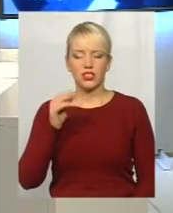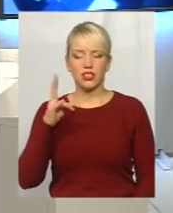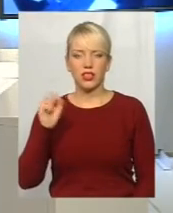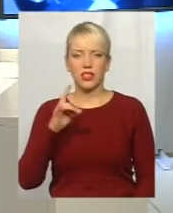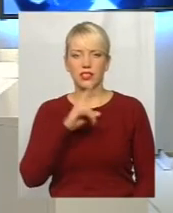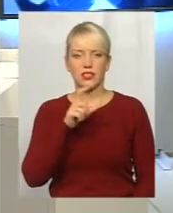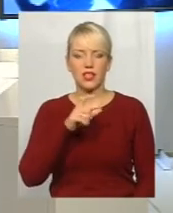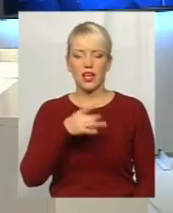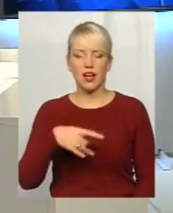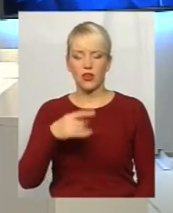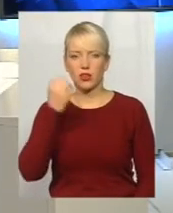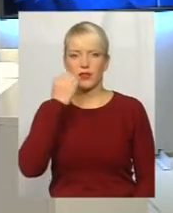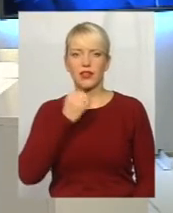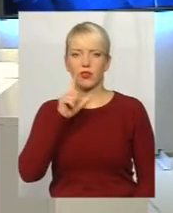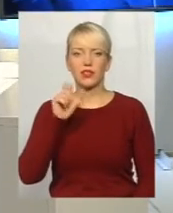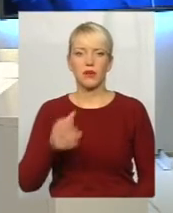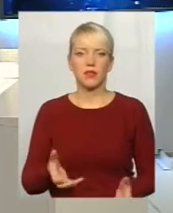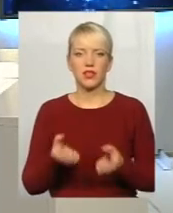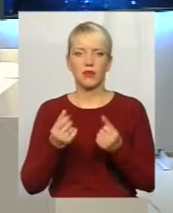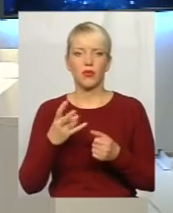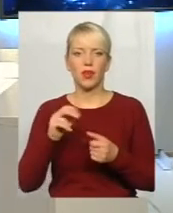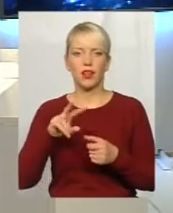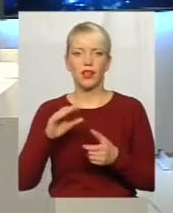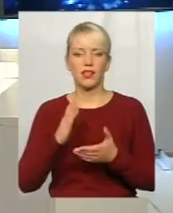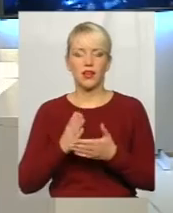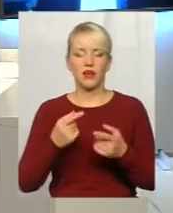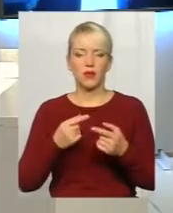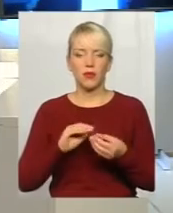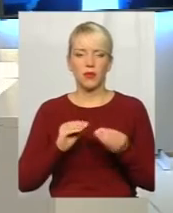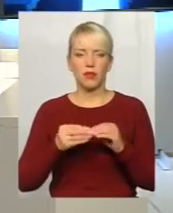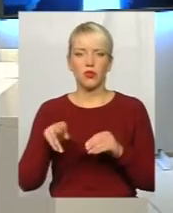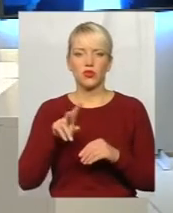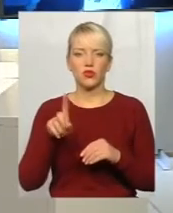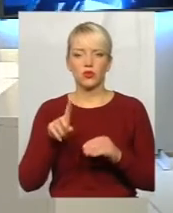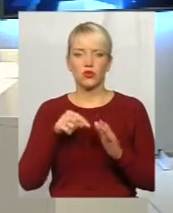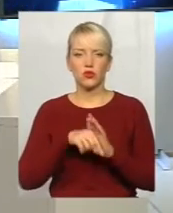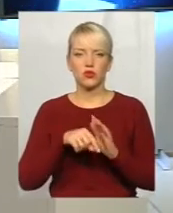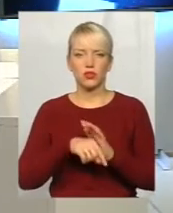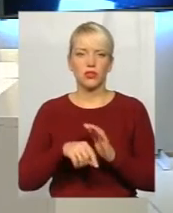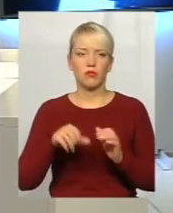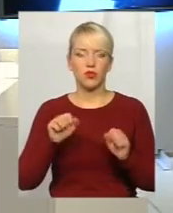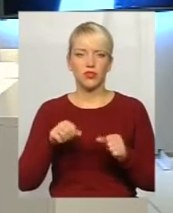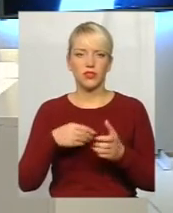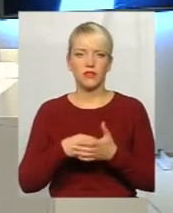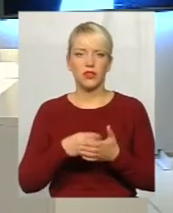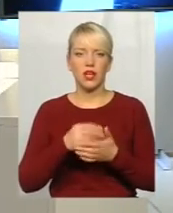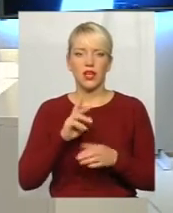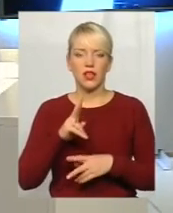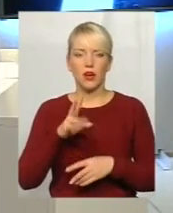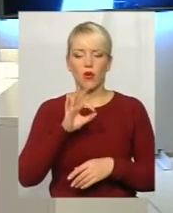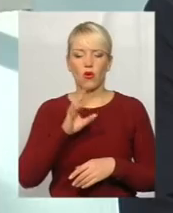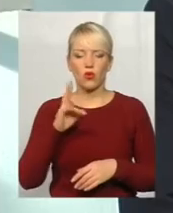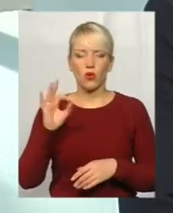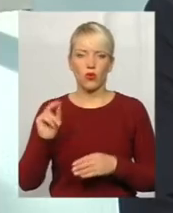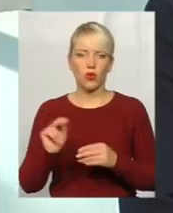Але з іншої сторони є проблема, що стосується можливості фінансувати такі послуги, як онколікування і так далі.